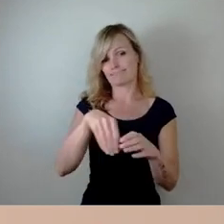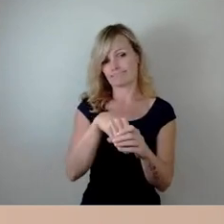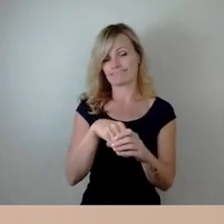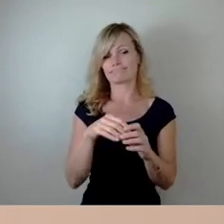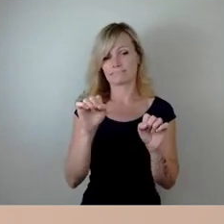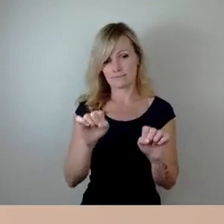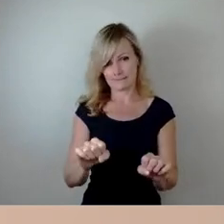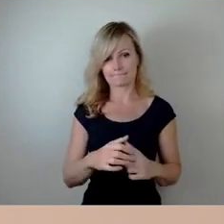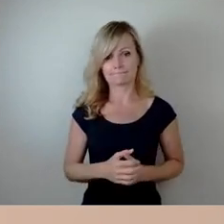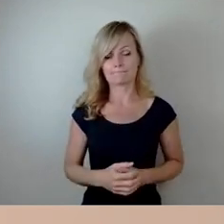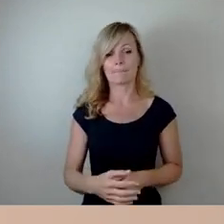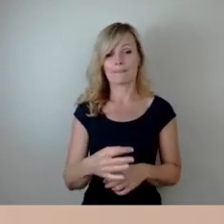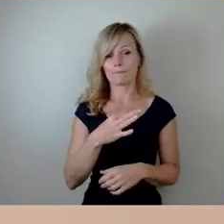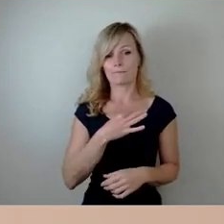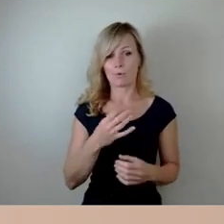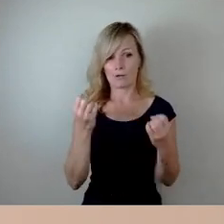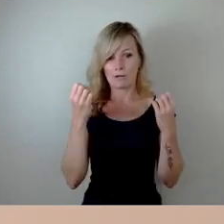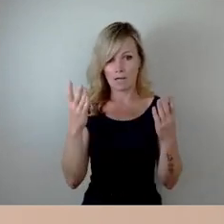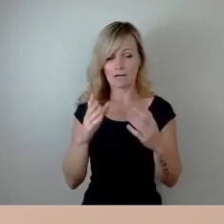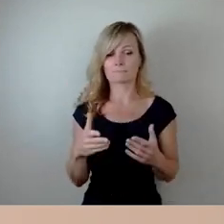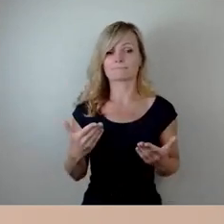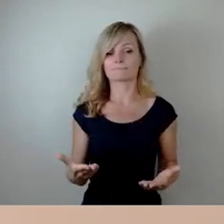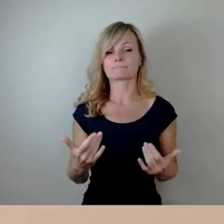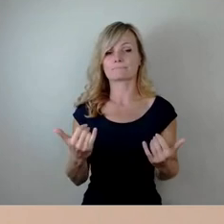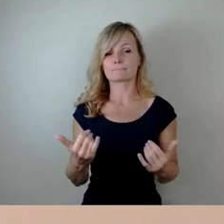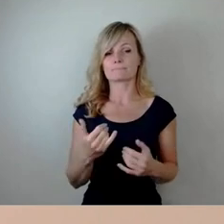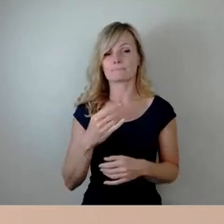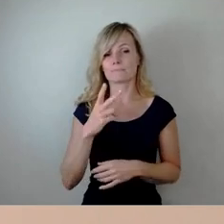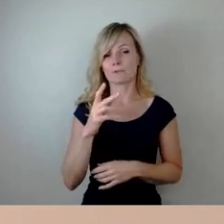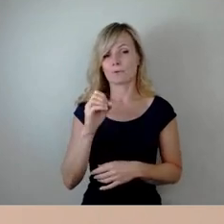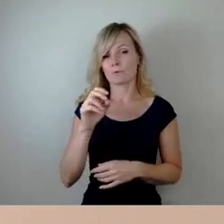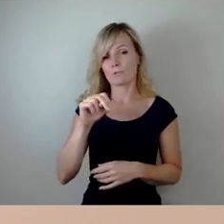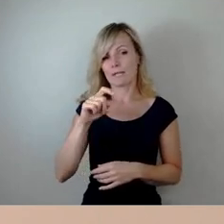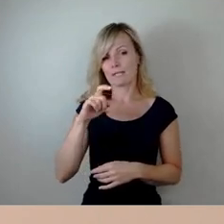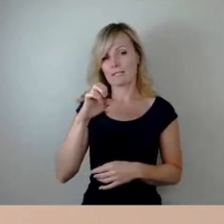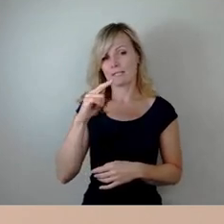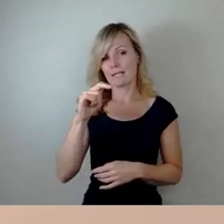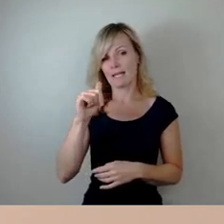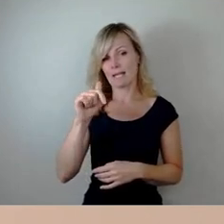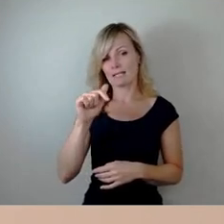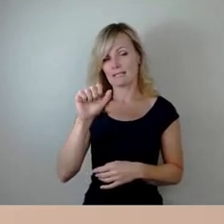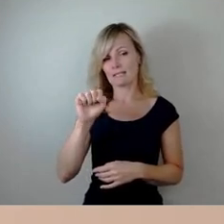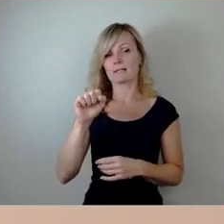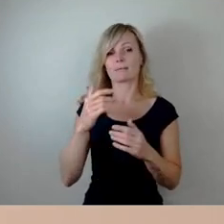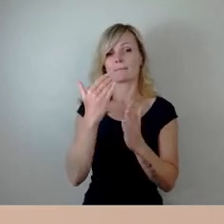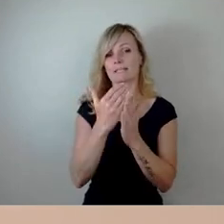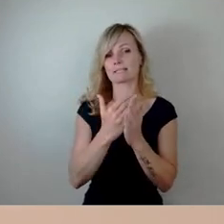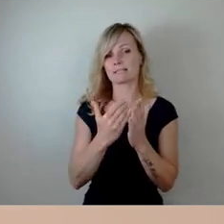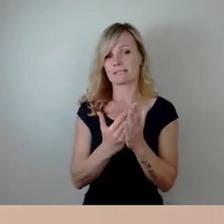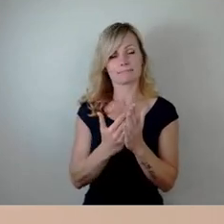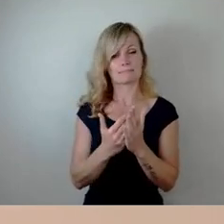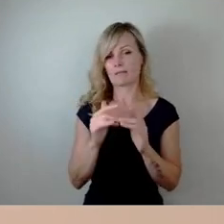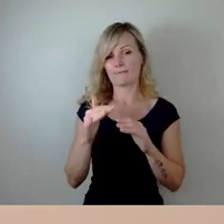ist klar, dass an dieser Stelle das Konnexitätsprinzip nicht mehr wirkt, dass wir Leistungen nicht mehr